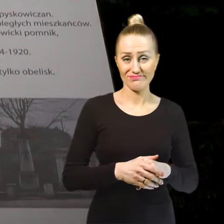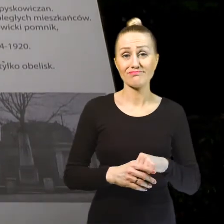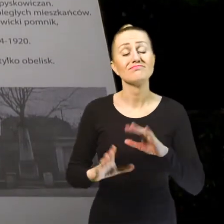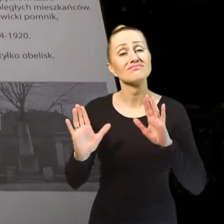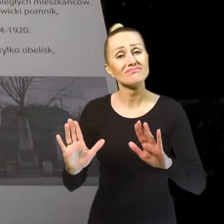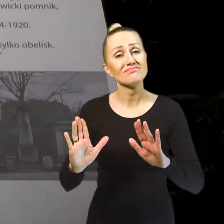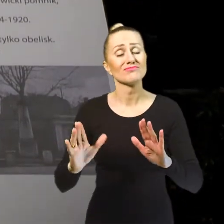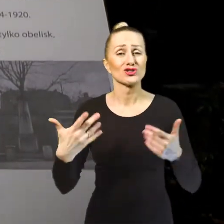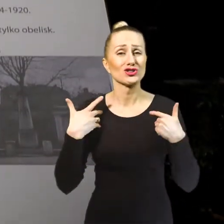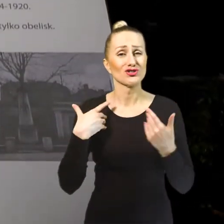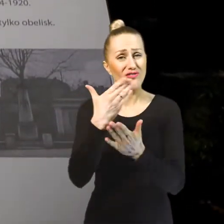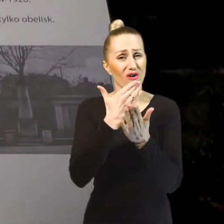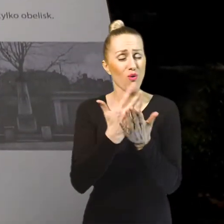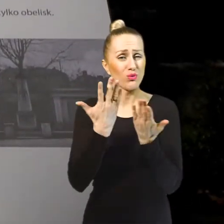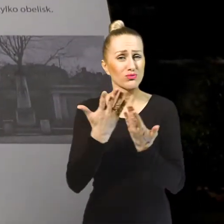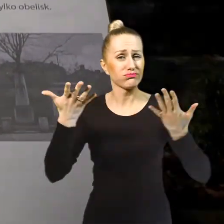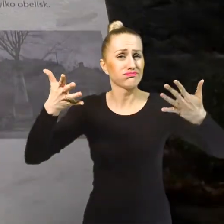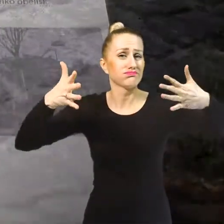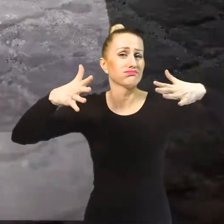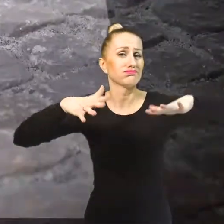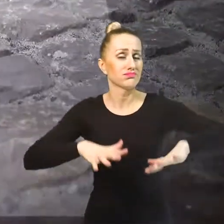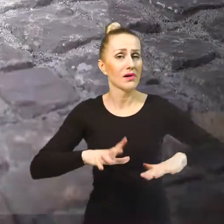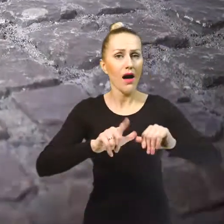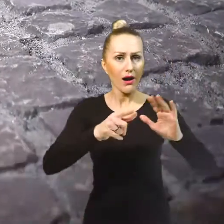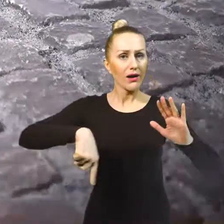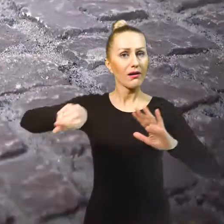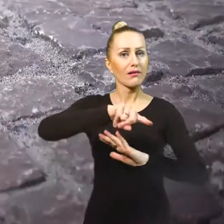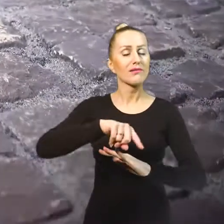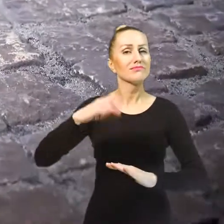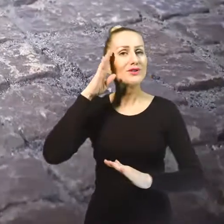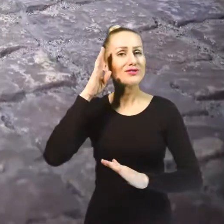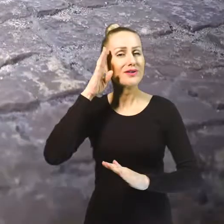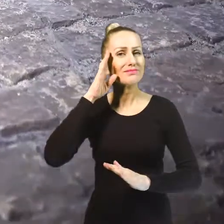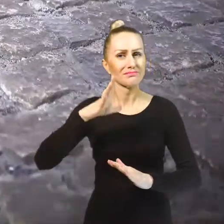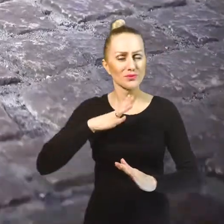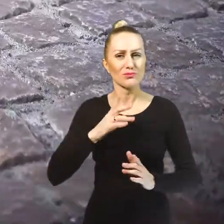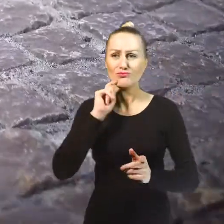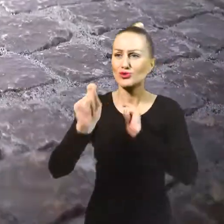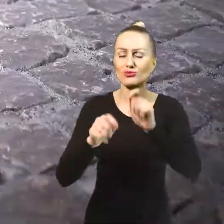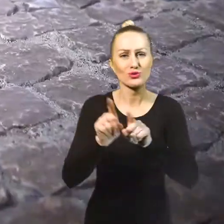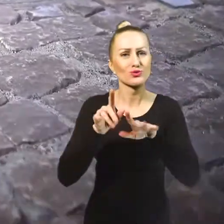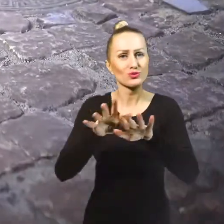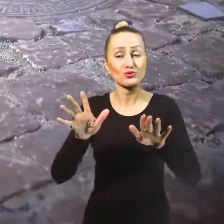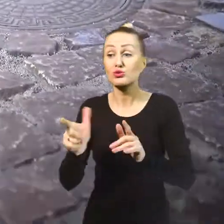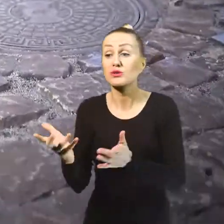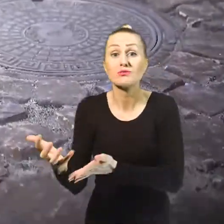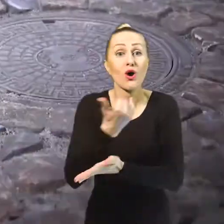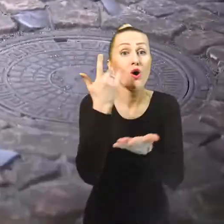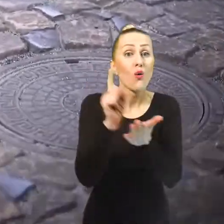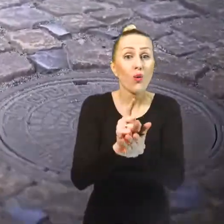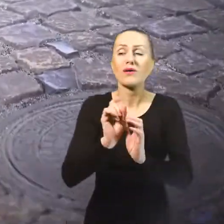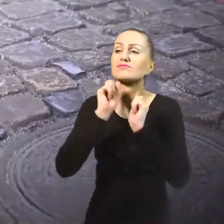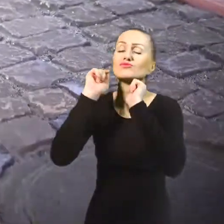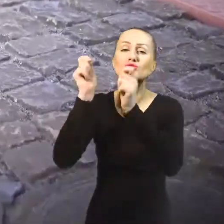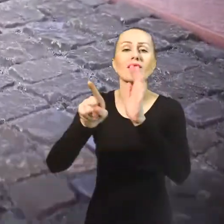Mimo spadającej stopy życiowej, pyskowiczanie wykazywali się dużą ofiarnością. Dary wysłali do gliwickich i